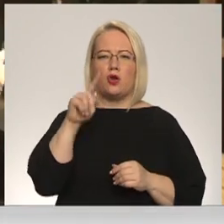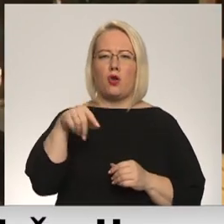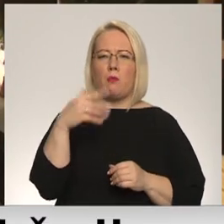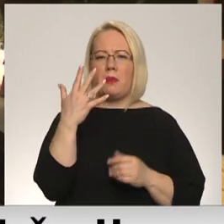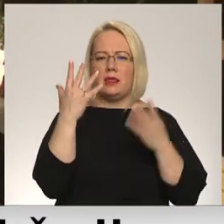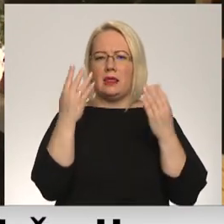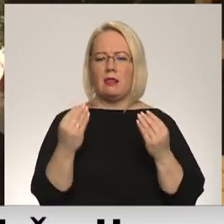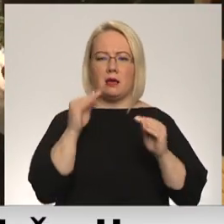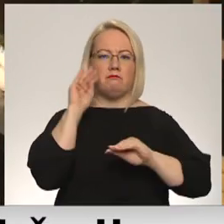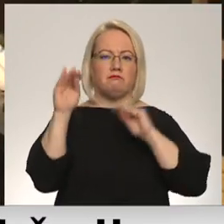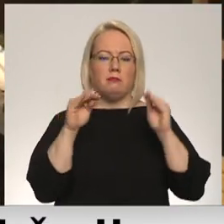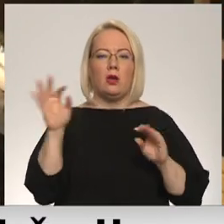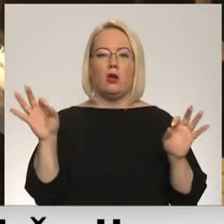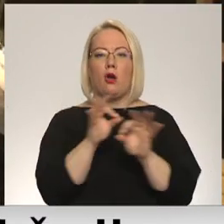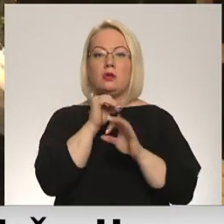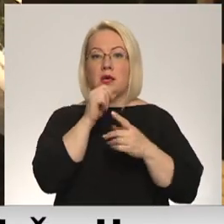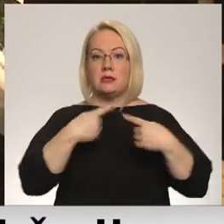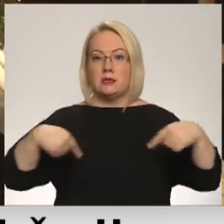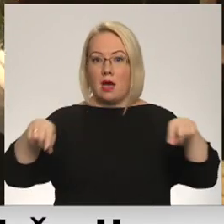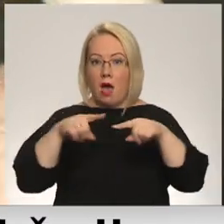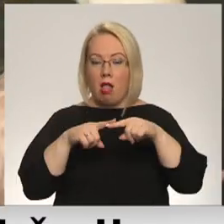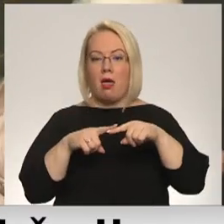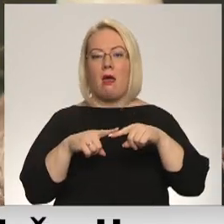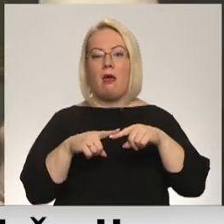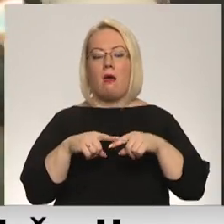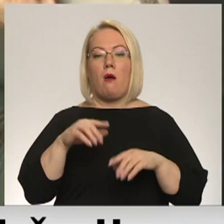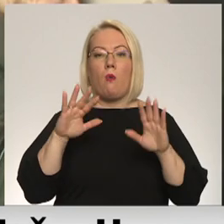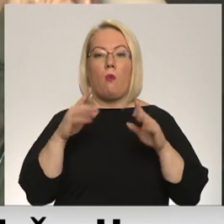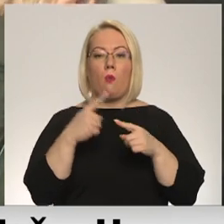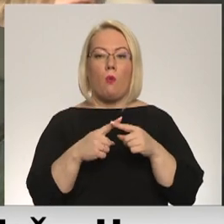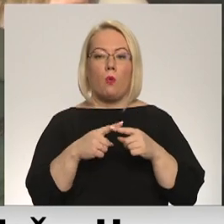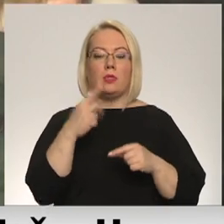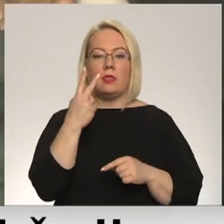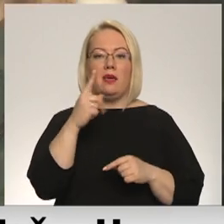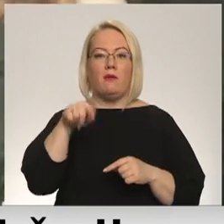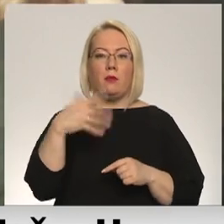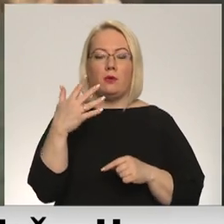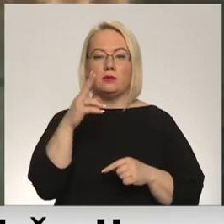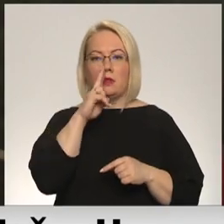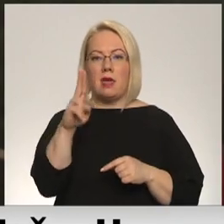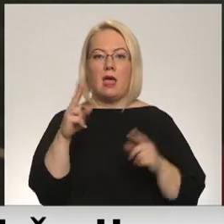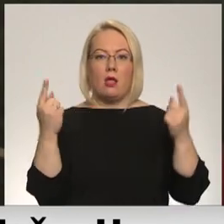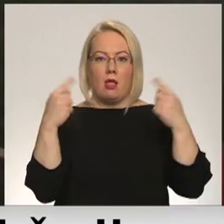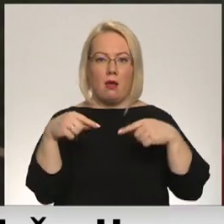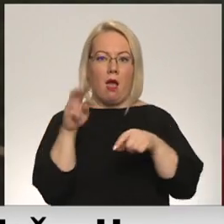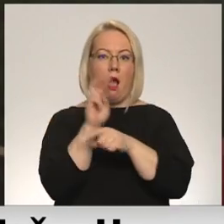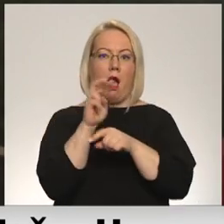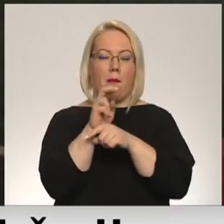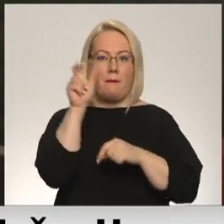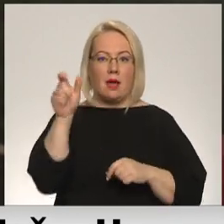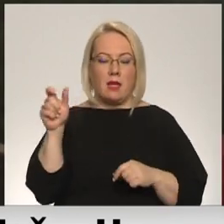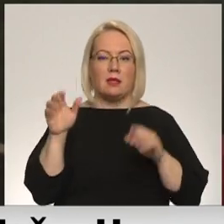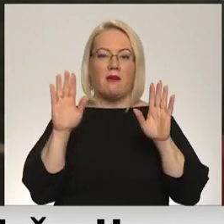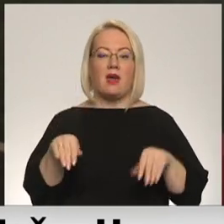šeit iekārtot uz vietas koncertzālē. Un tad savukārt tās divarpusnedēļa laikā apmeklētāji varēja